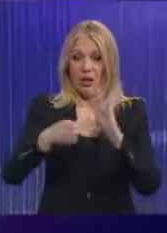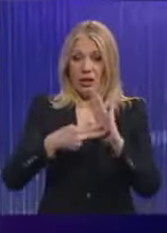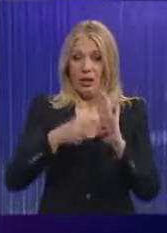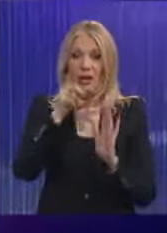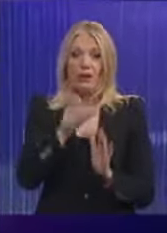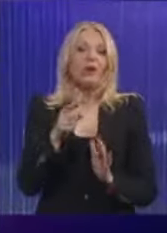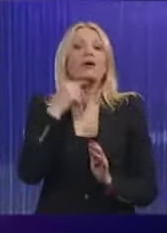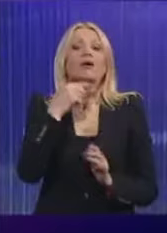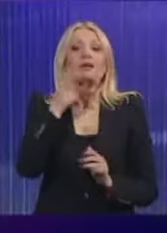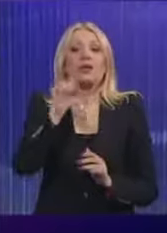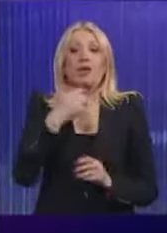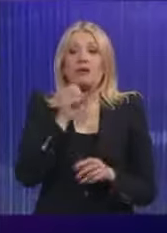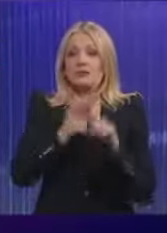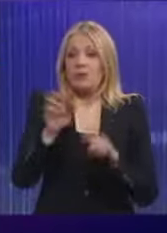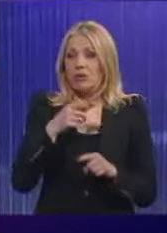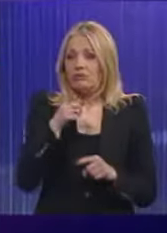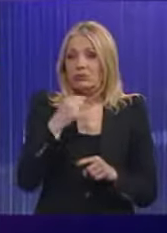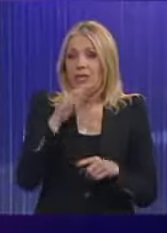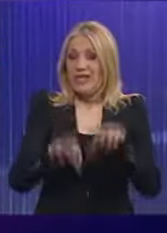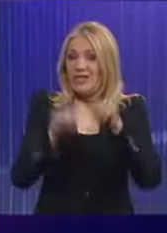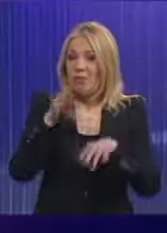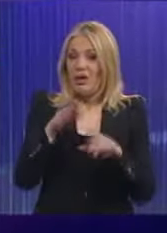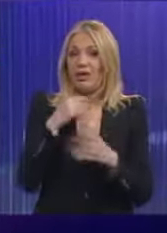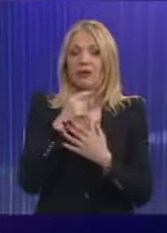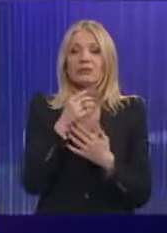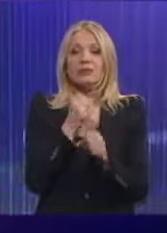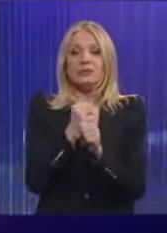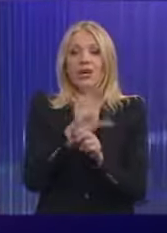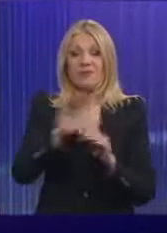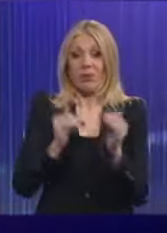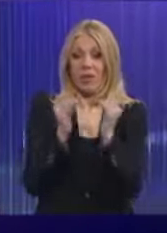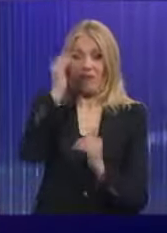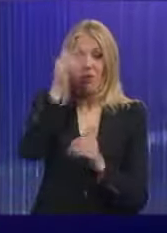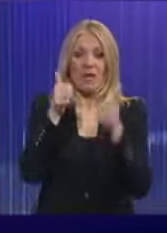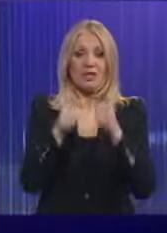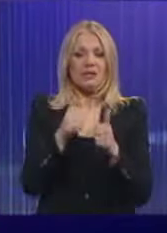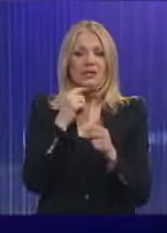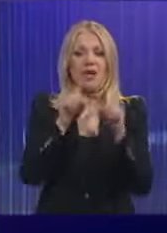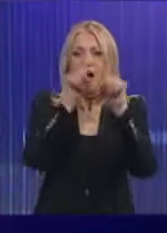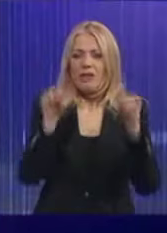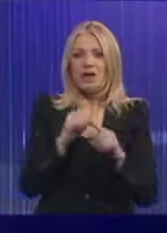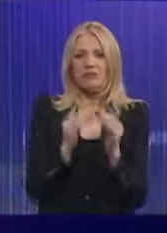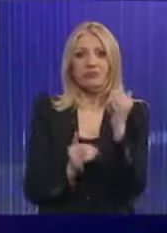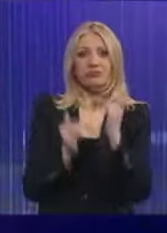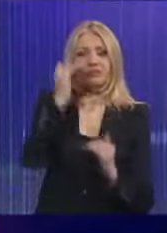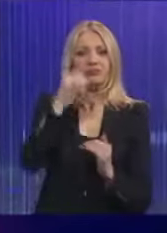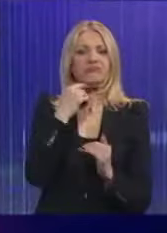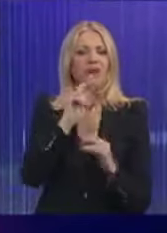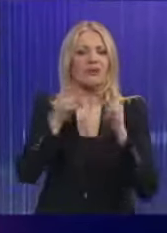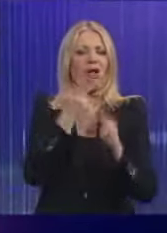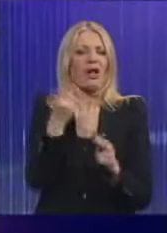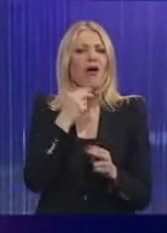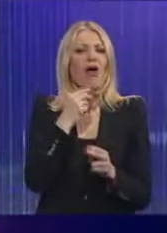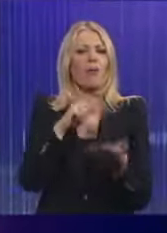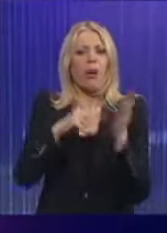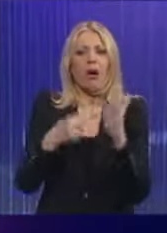Radosavljević kaže da su zbog činjenice da se izbori održavaju na svim nivoima sada na površinu isplivale kako ih je nazvao političke